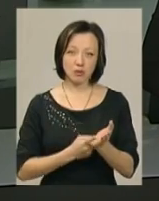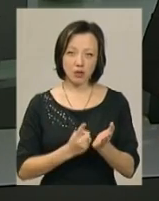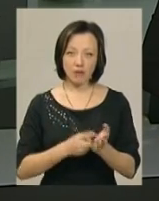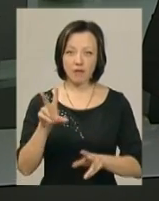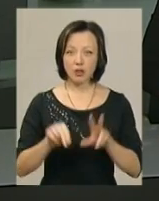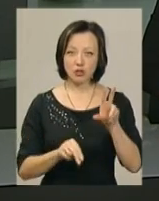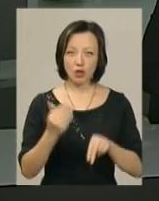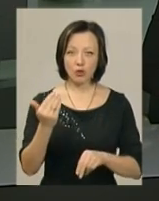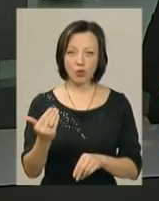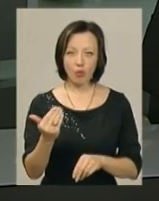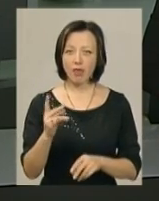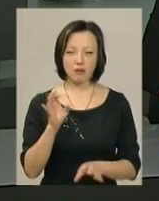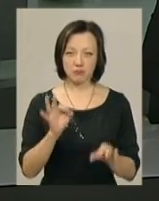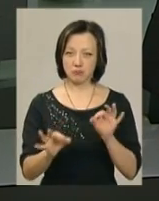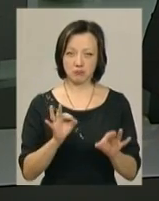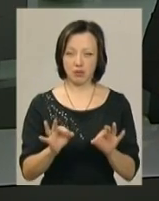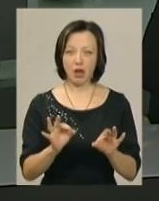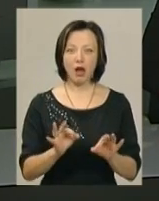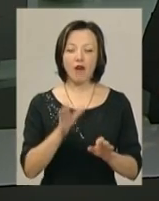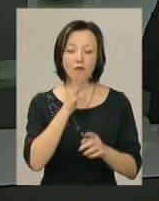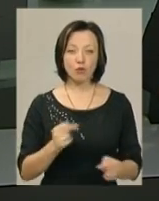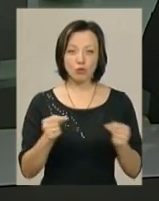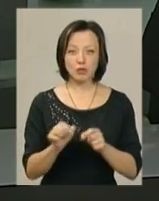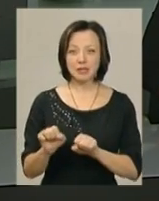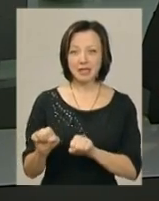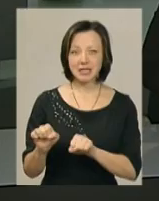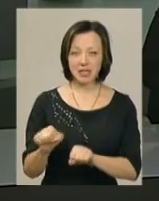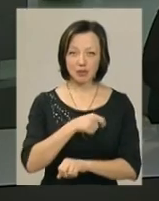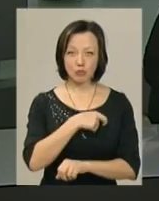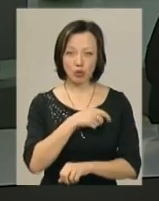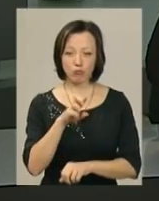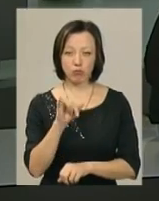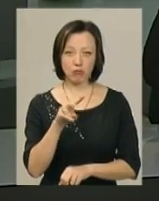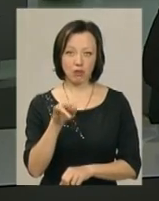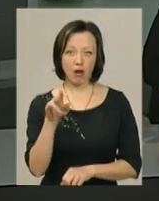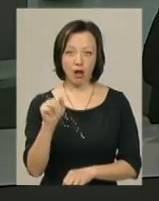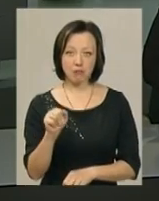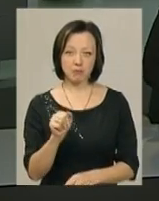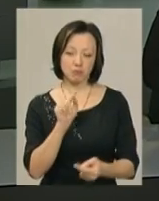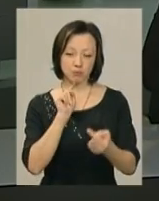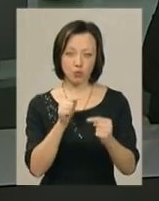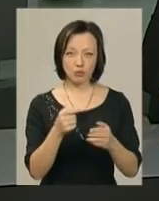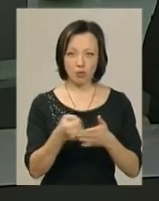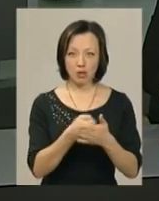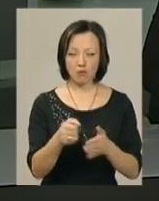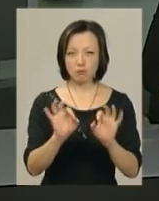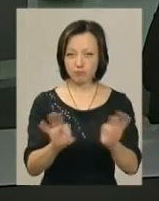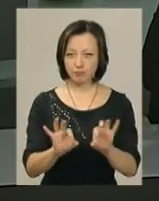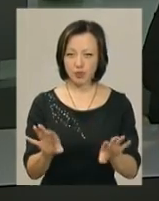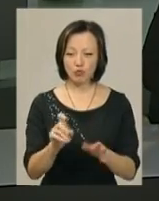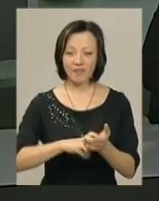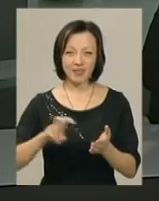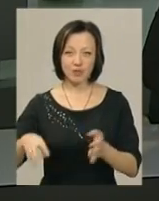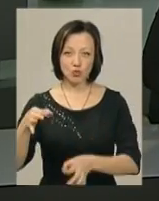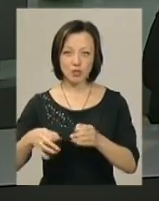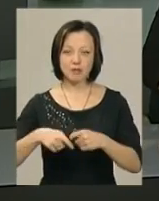вважає його упередженим. Водночас захисник депутата обласної ради Віктора Бурлика заперечився клопотання і пояснив, що відвід